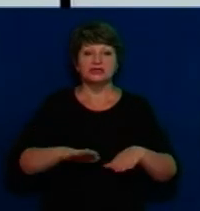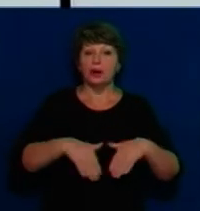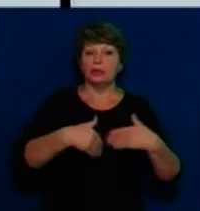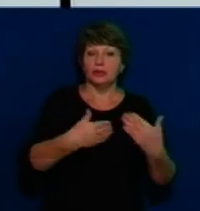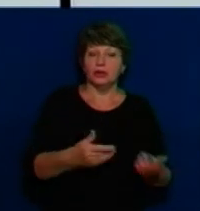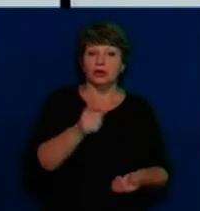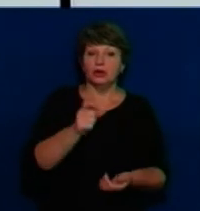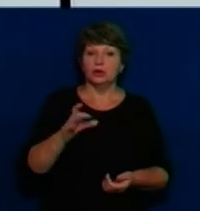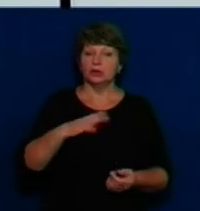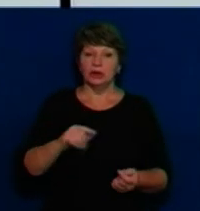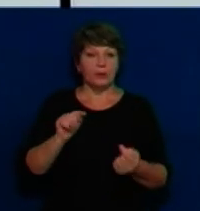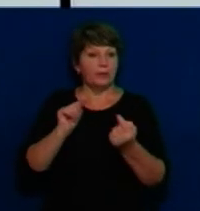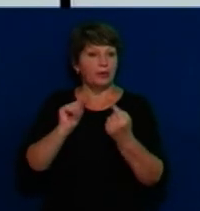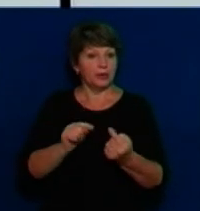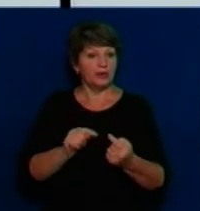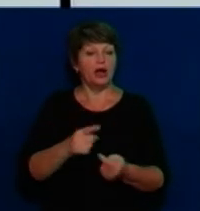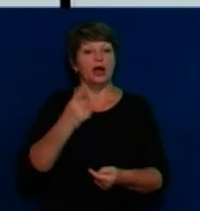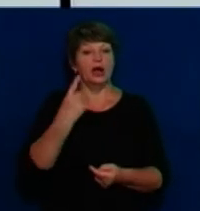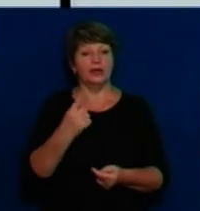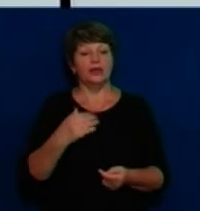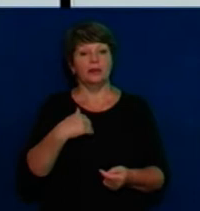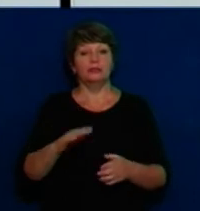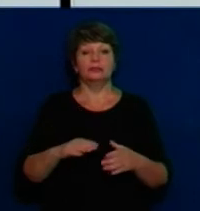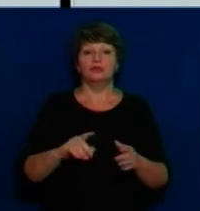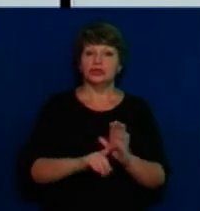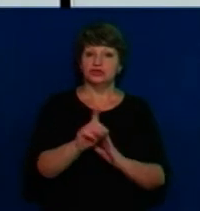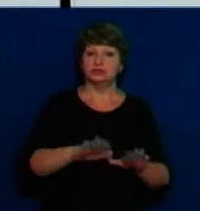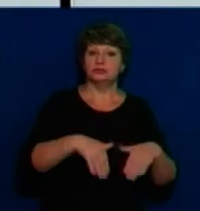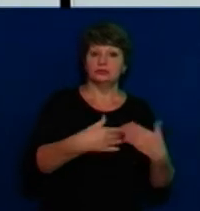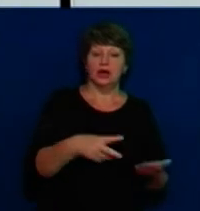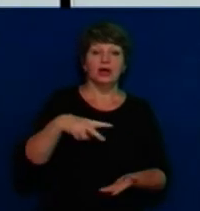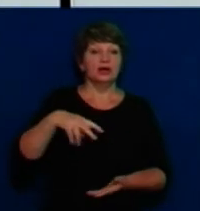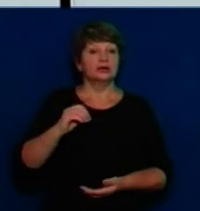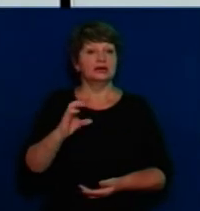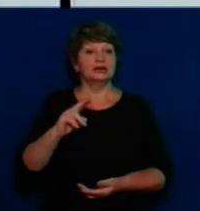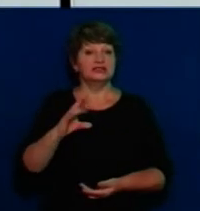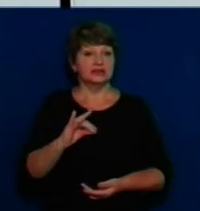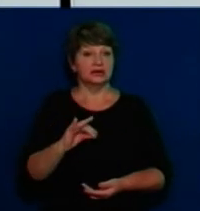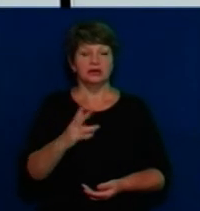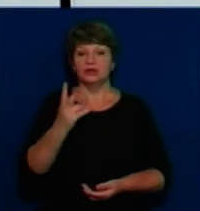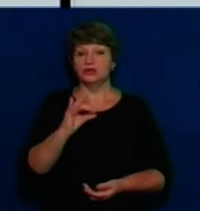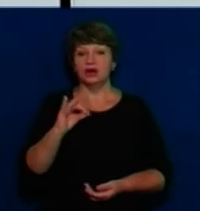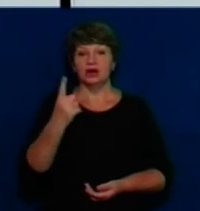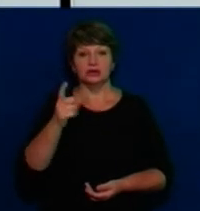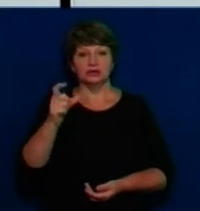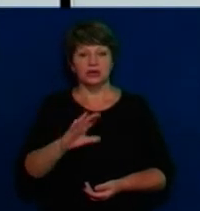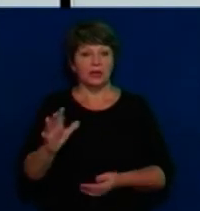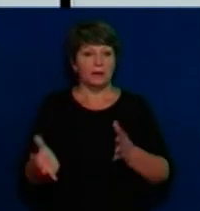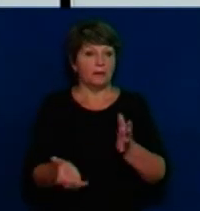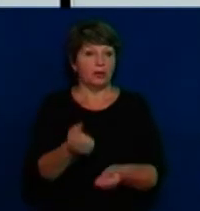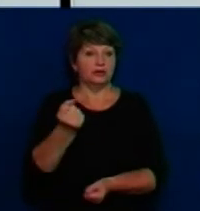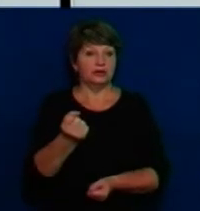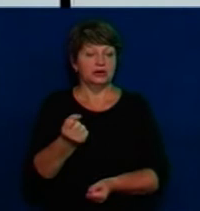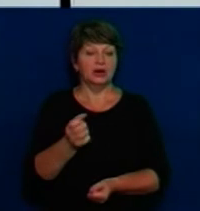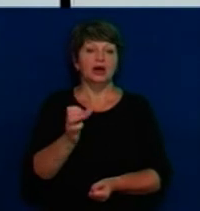категорично, от нам пропонували в Леське, ну, не одна людина в селі не сказала, що вона хоче в Леське. І тут, коли, ну, а